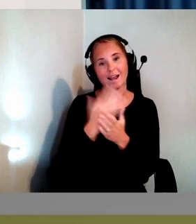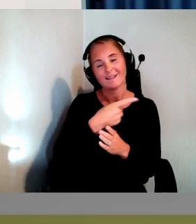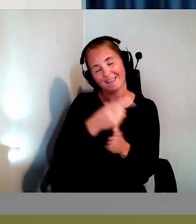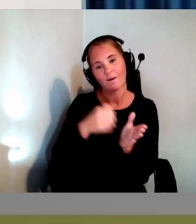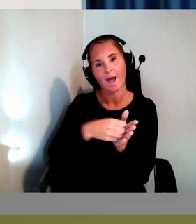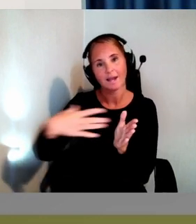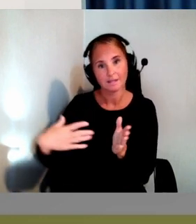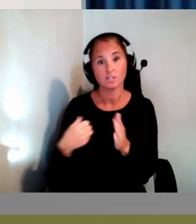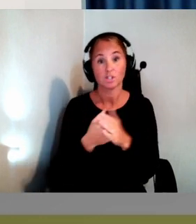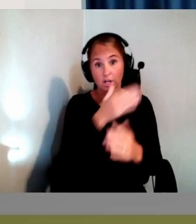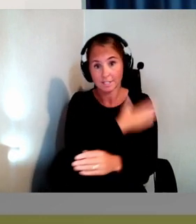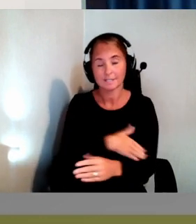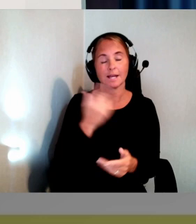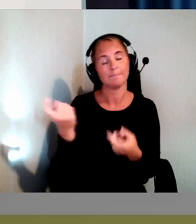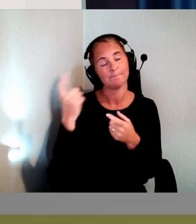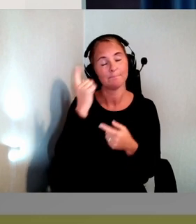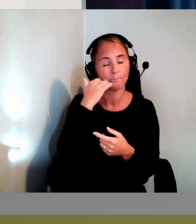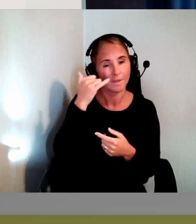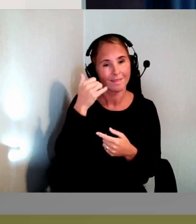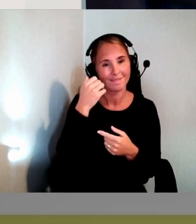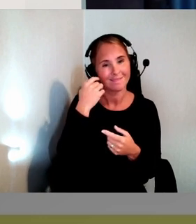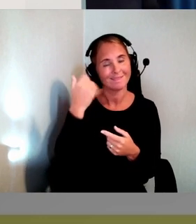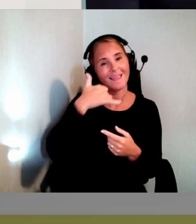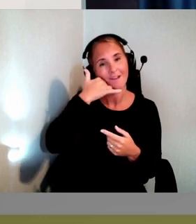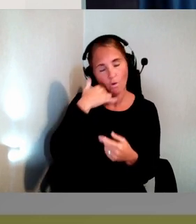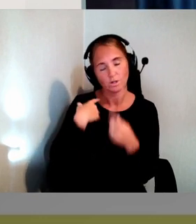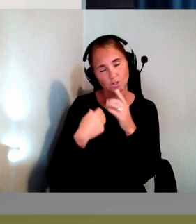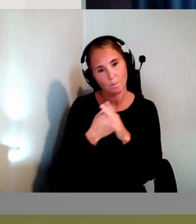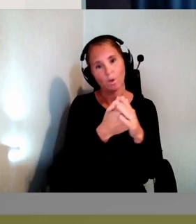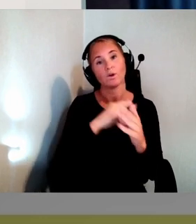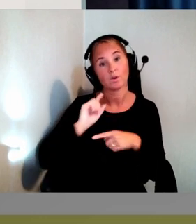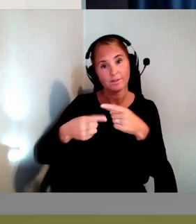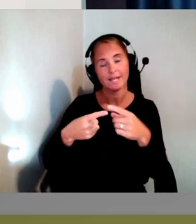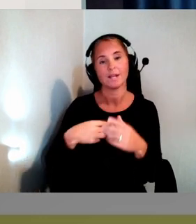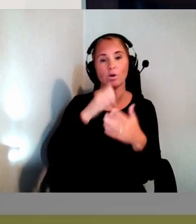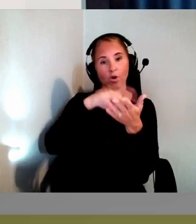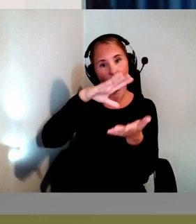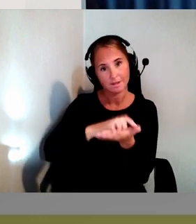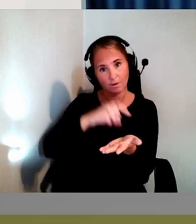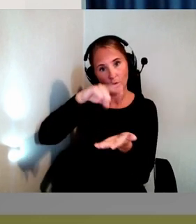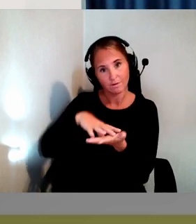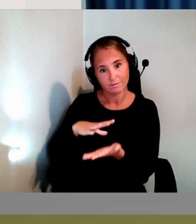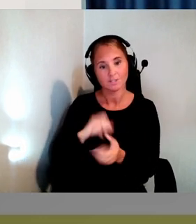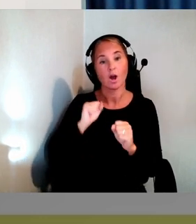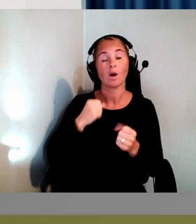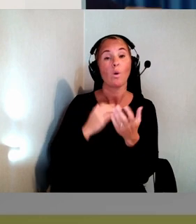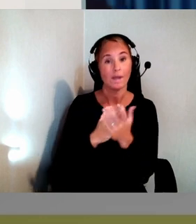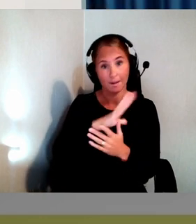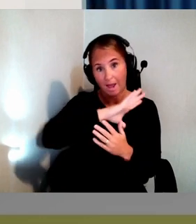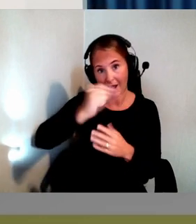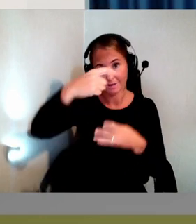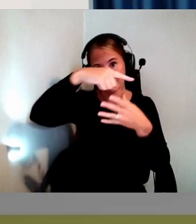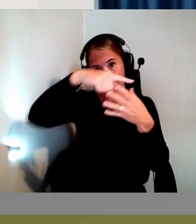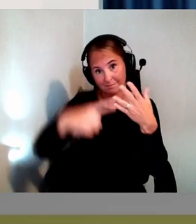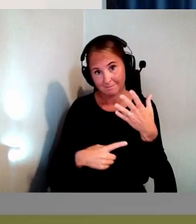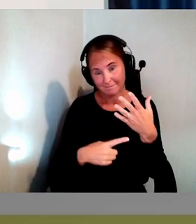telefonsupport och sånt. Och så lite rutiner och dokumentation. Jag ska ju igenom de här, var och en efter varandra innan vi kommer in